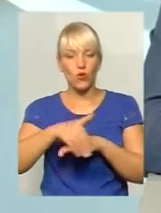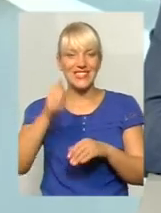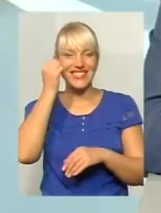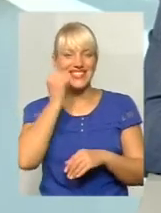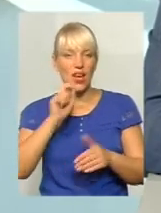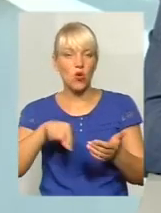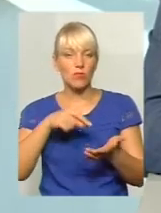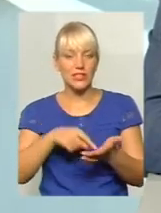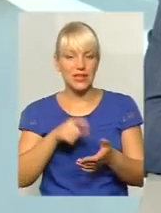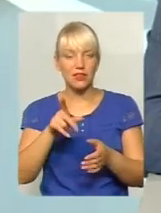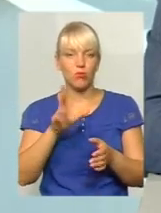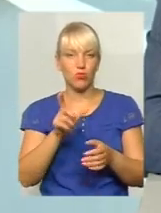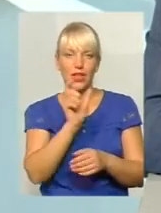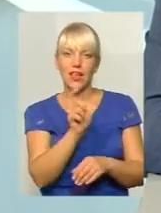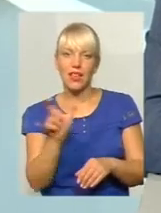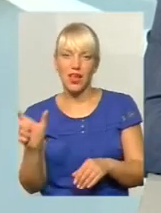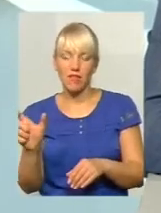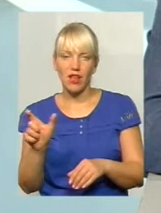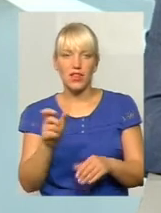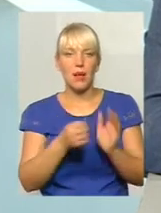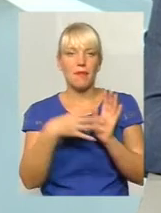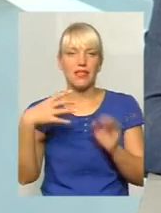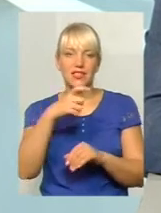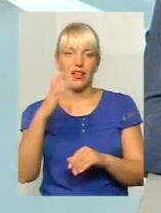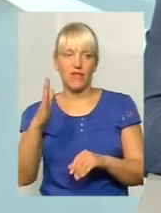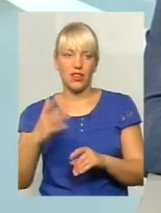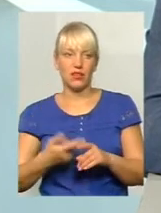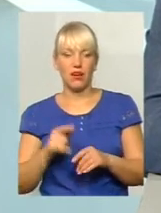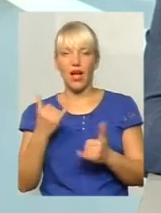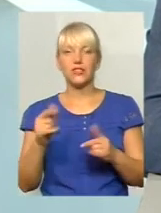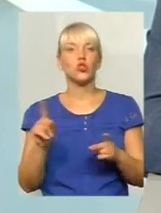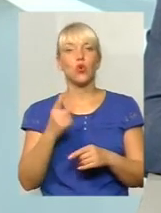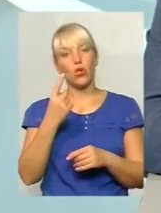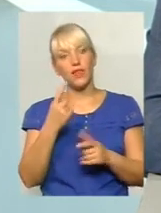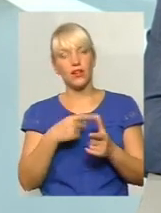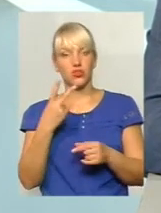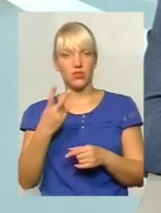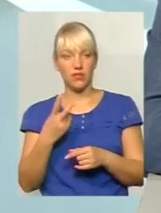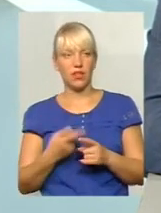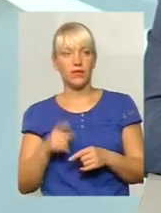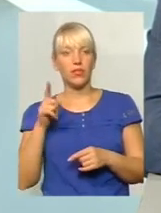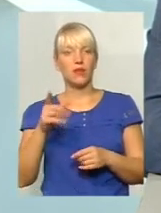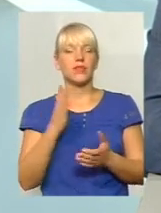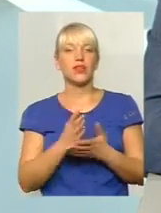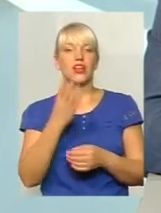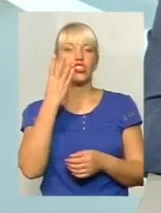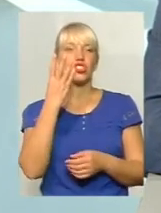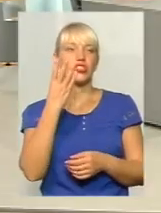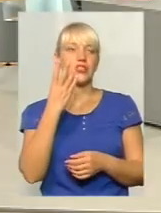15 хвилин, повністю буде достатньо. А зараз одна чи дві? Зараз заїжджають туди 4 рейси тільки.